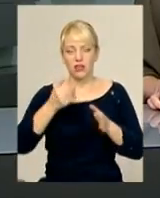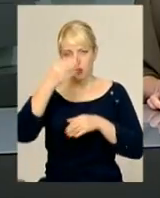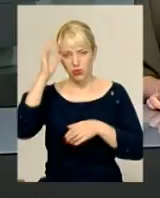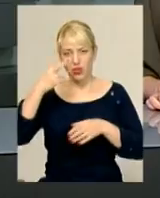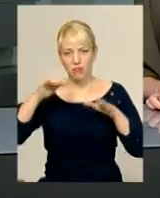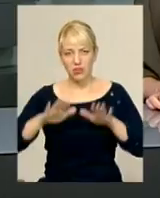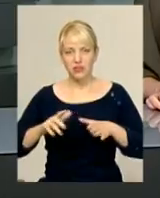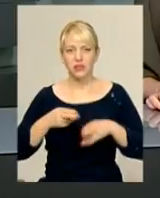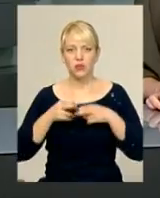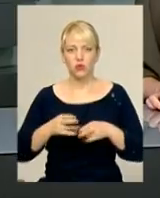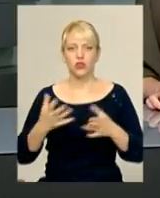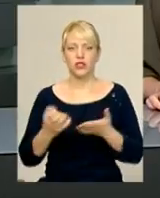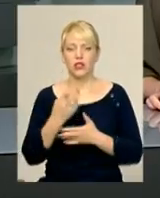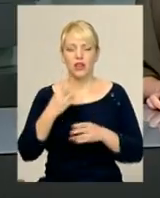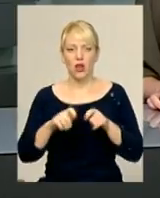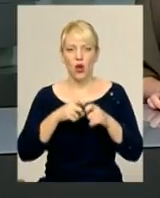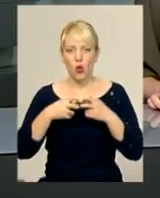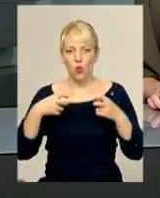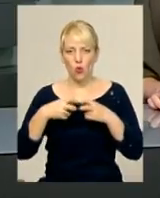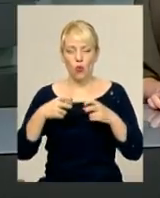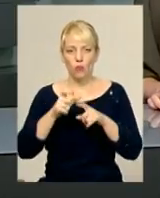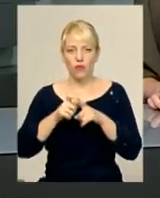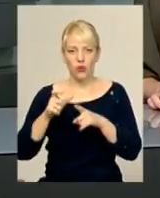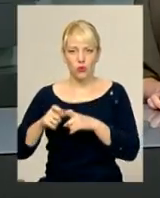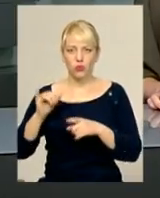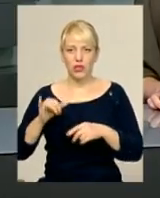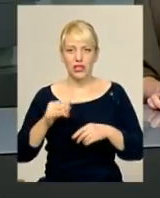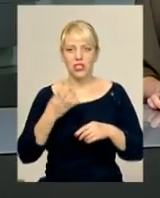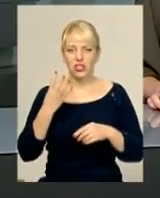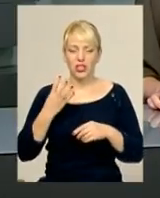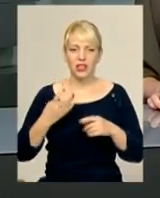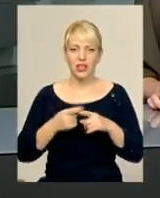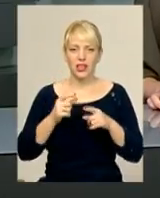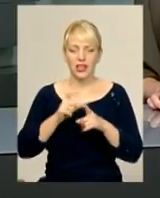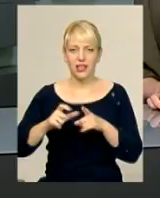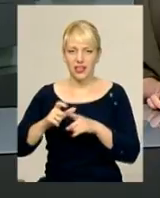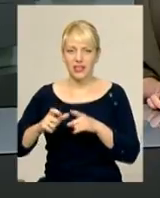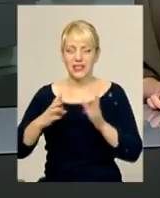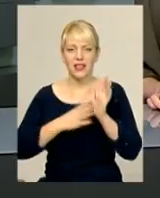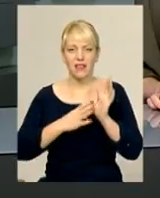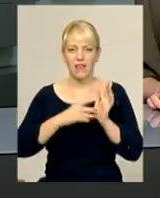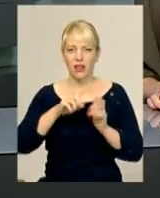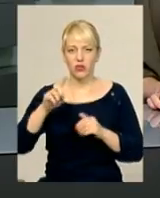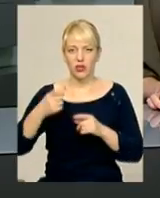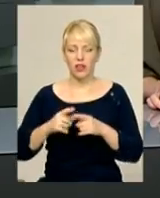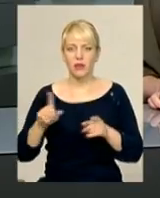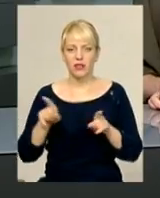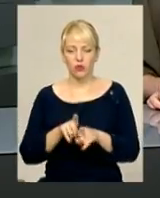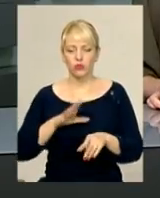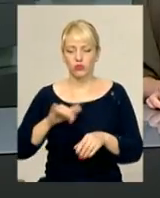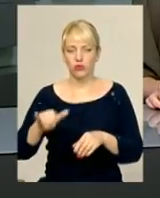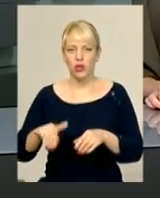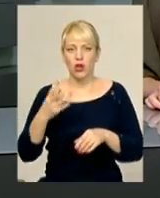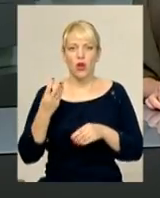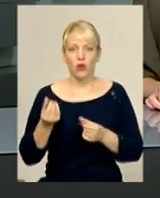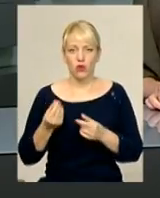На місці злочину знайшли три гумові кулі та чотири гільзи 9-го калібру. Також біля тіла чоловіка лежала значна сума грошей. В